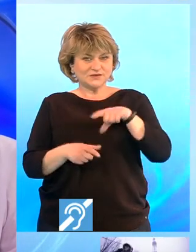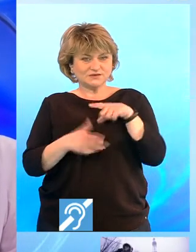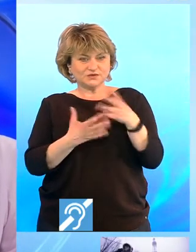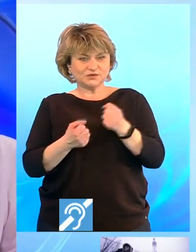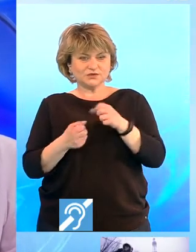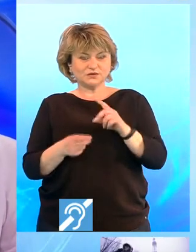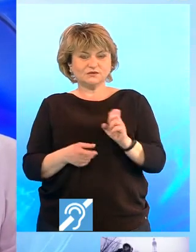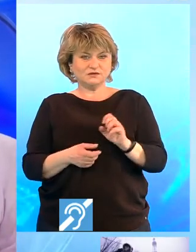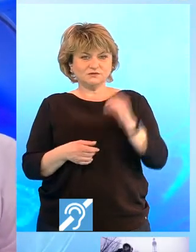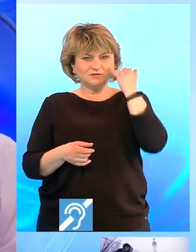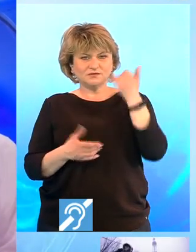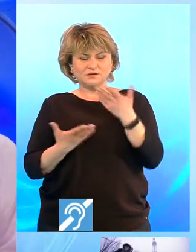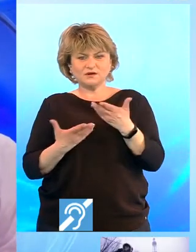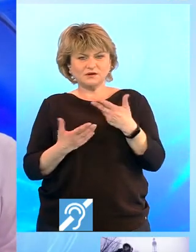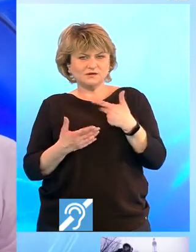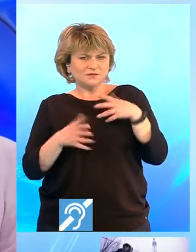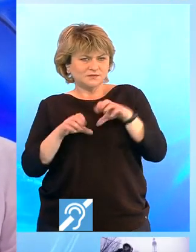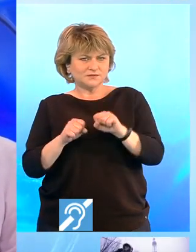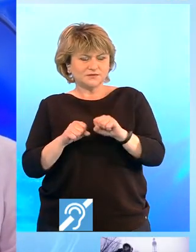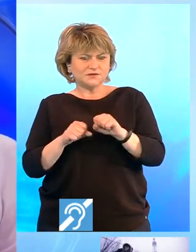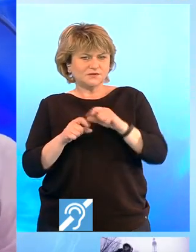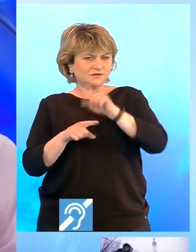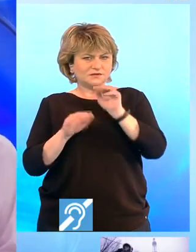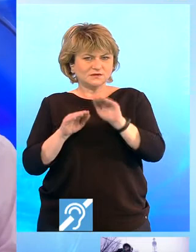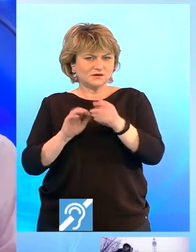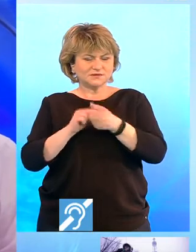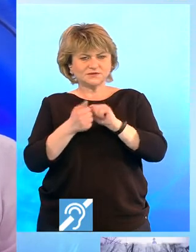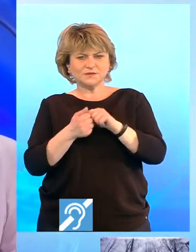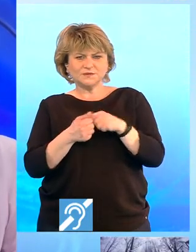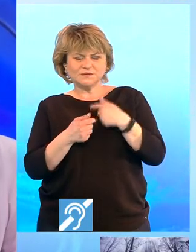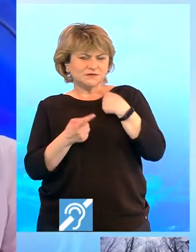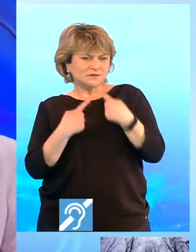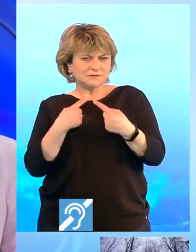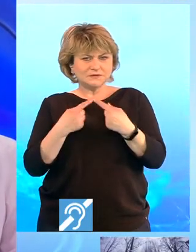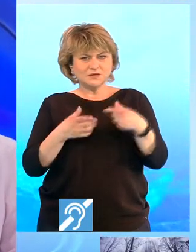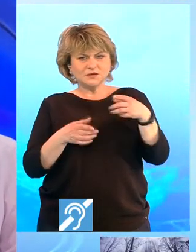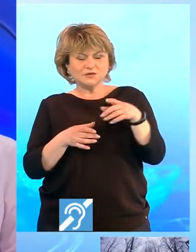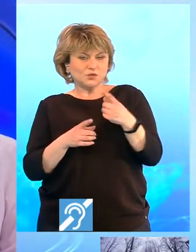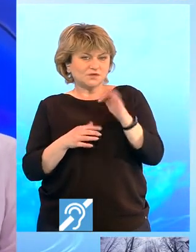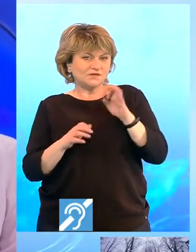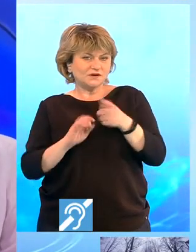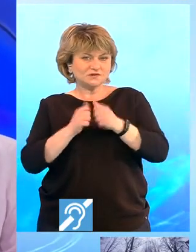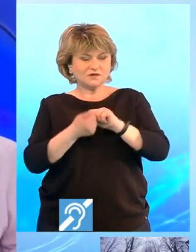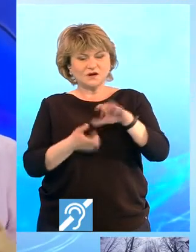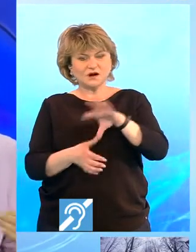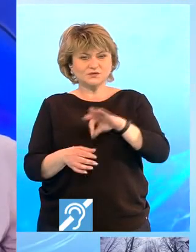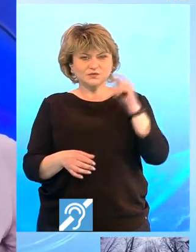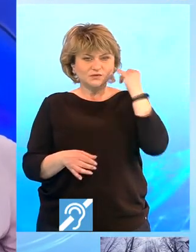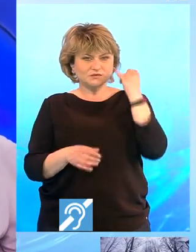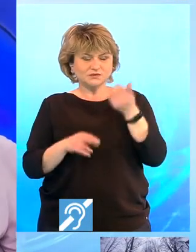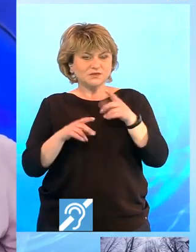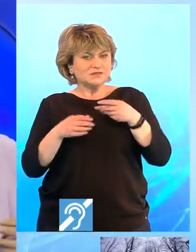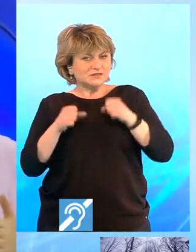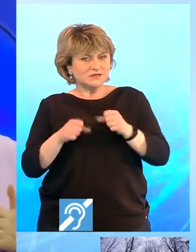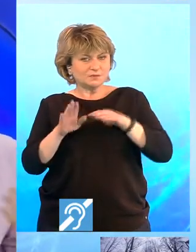aducătoare de idei pe care le captează, poate că întreabă sau consultă pe alții într-un fel sau altul, se inspiră și țin pasul